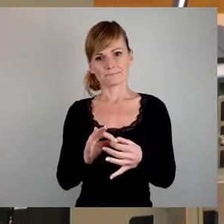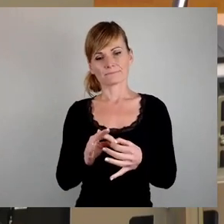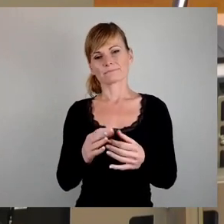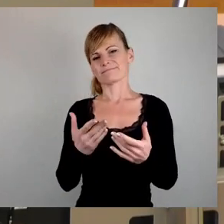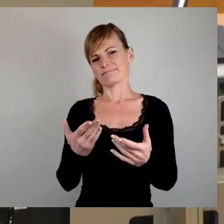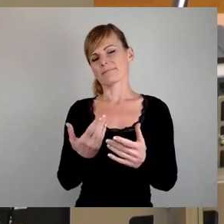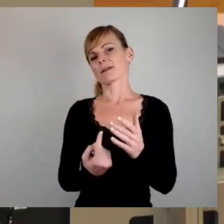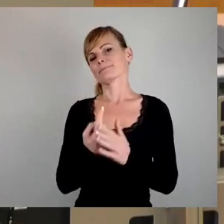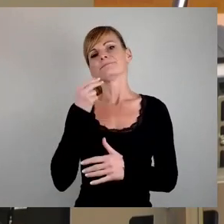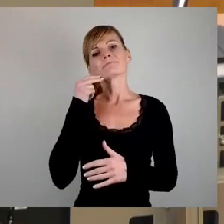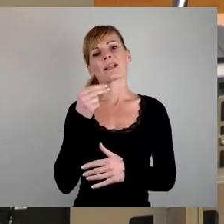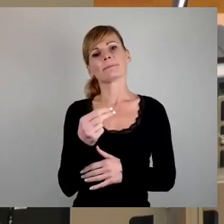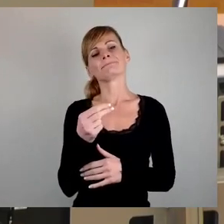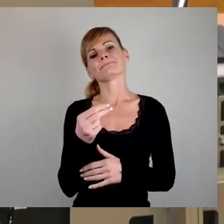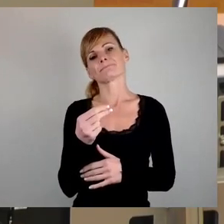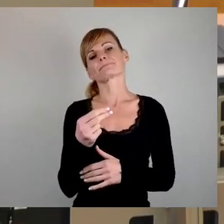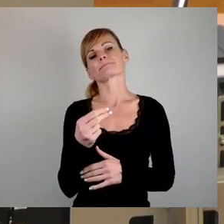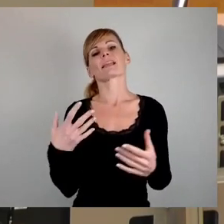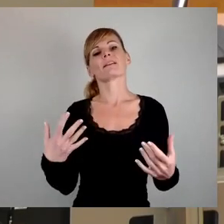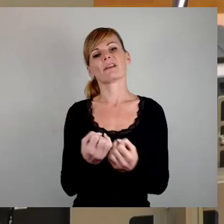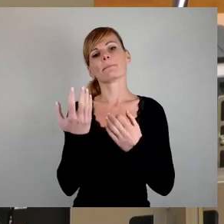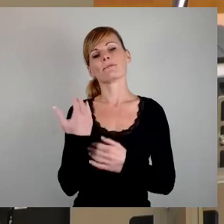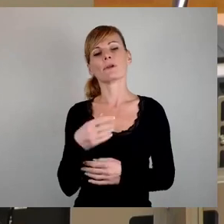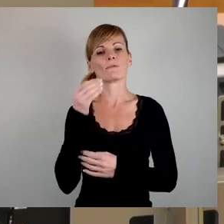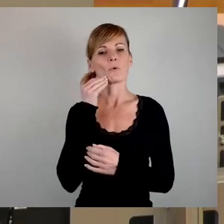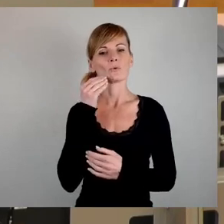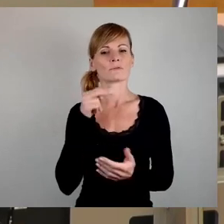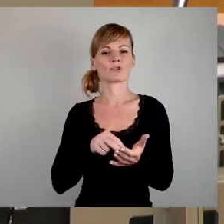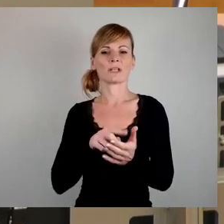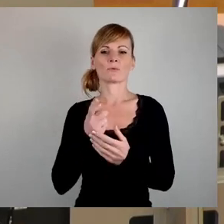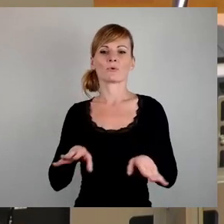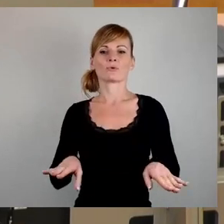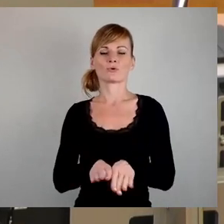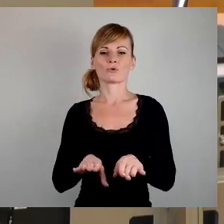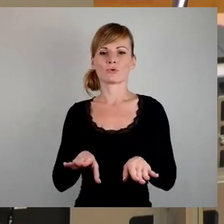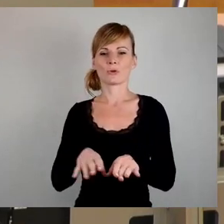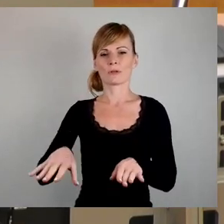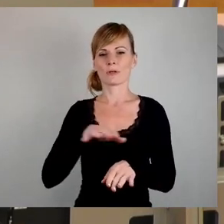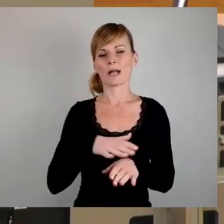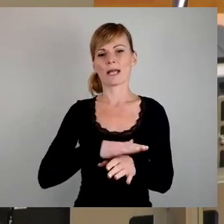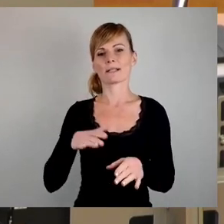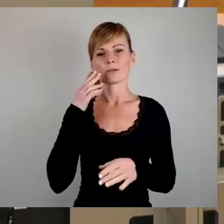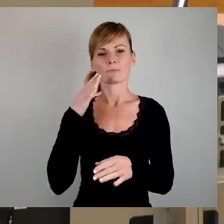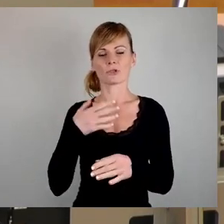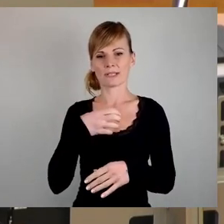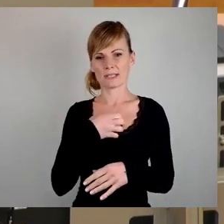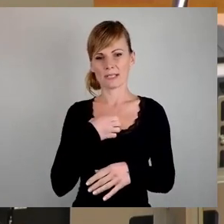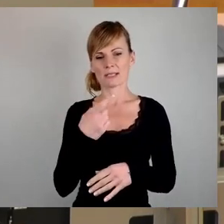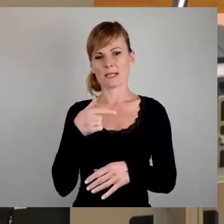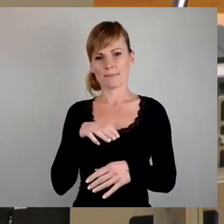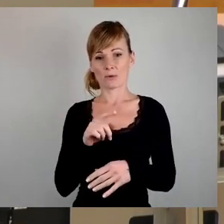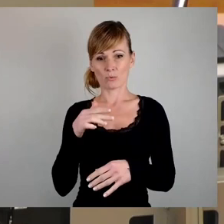Erwerb von Wohnungsbeständen und Grundstücken durch die Landeshauptstadt Dresden und die WED Wohnen in Dresden GmbH und Co. KG